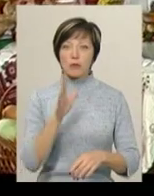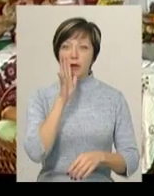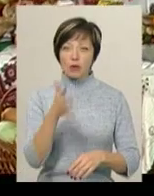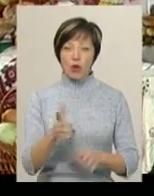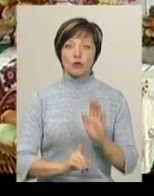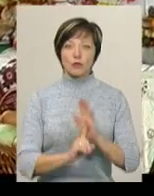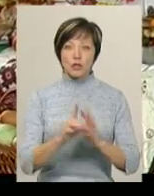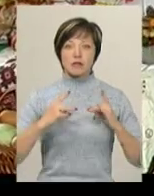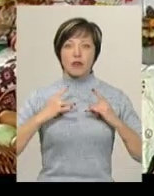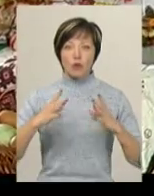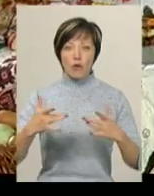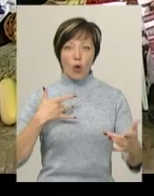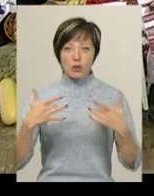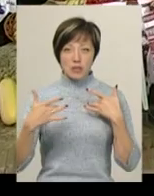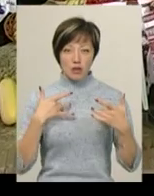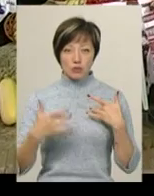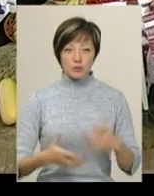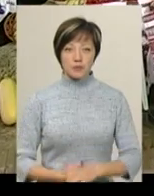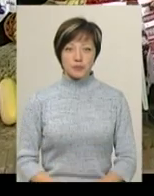Розпочали святкового концерту.